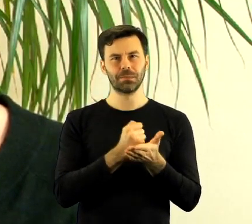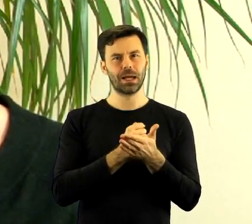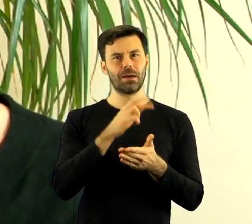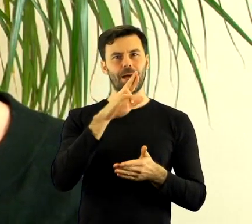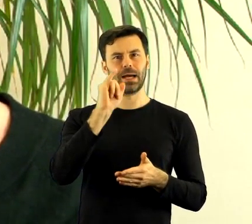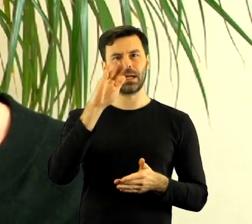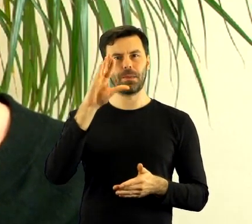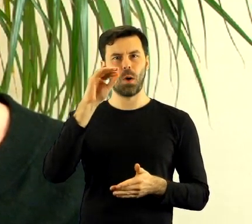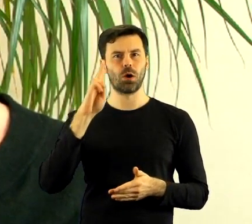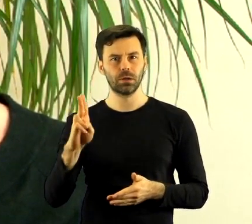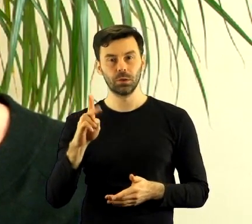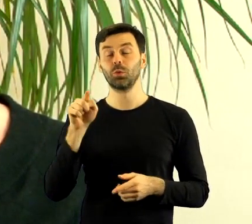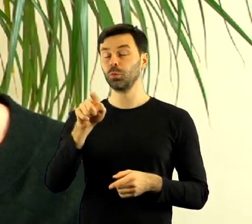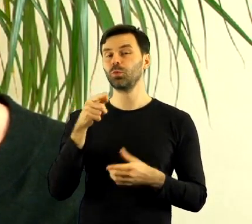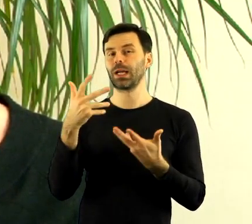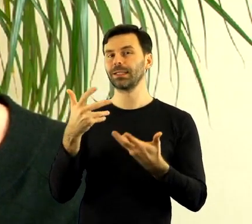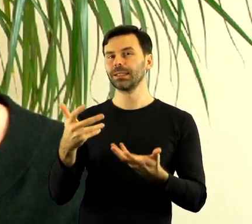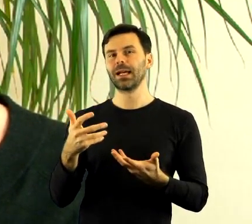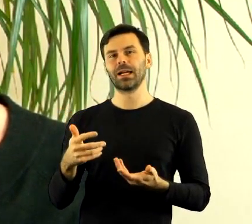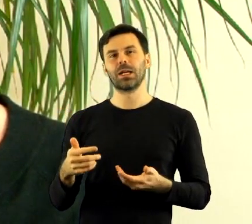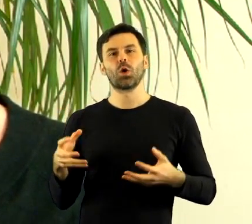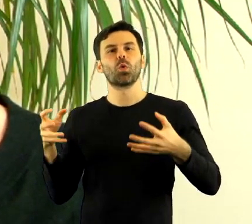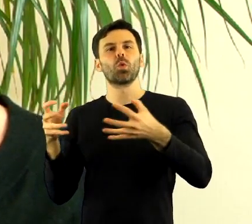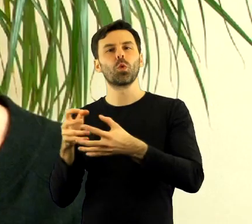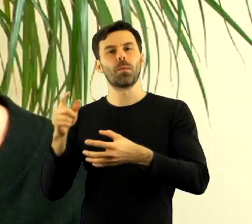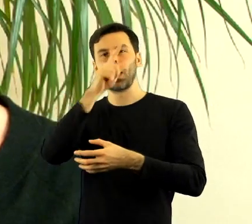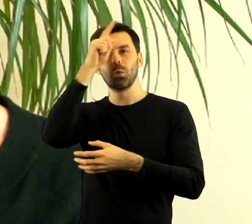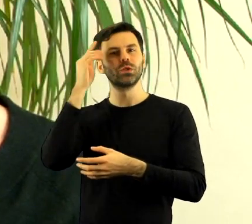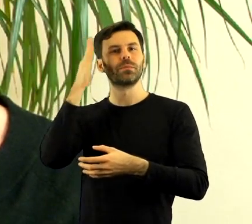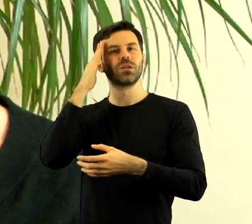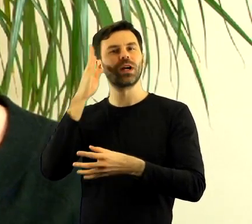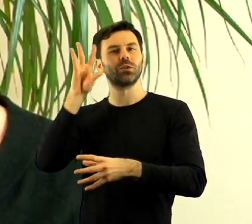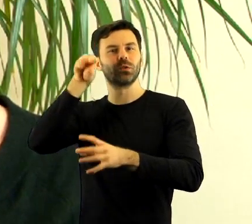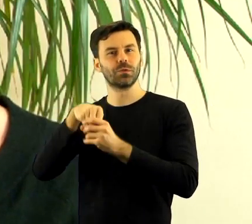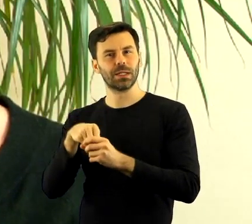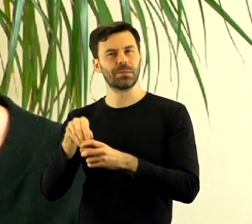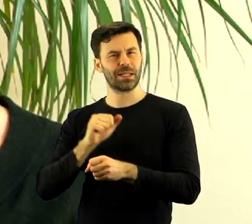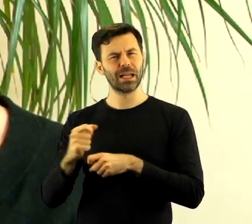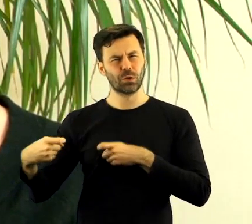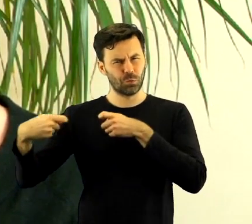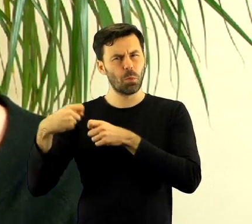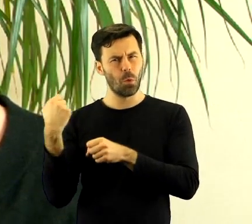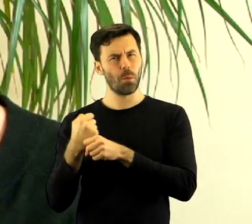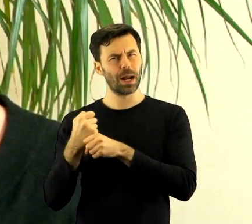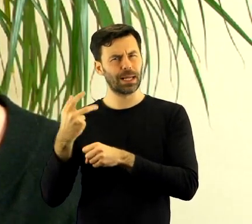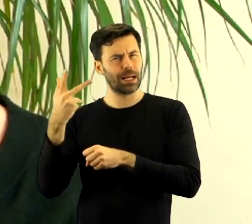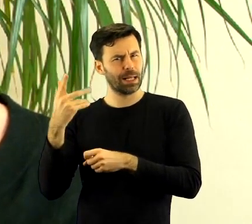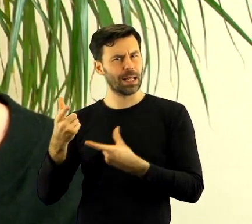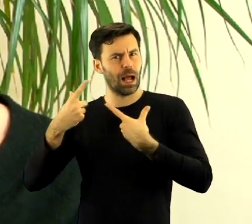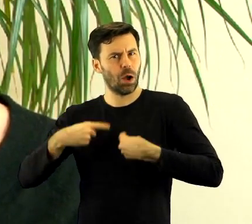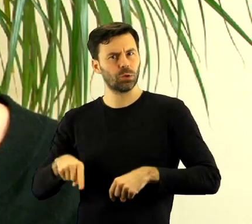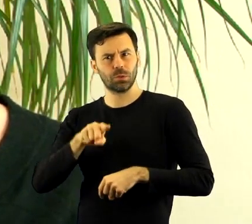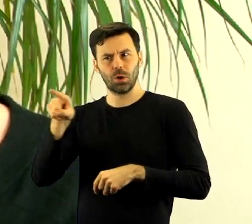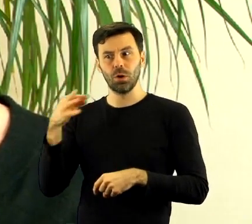o zorganizowanie grupy mieszkańców. Są chętne osoby, które ze mną w tej chwili współpracują w tej sprawie, ale które już mówią.